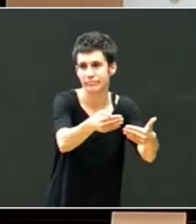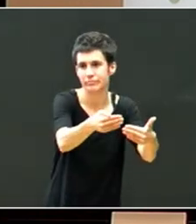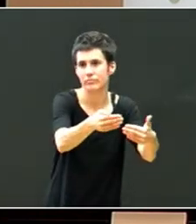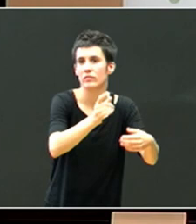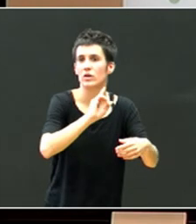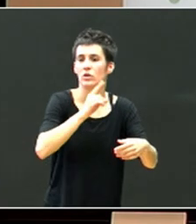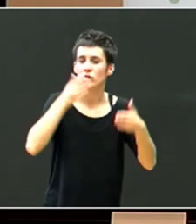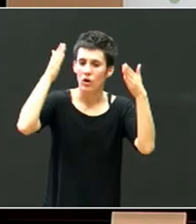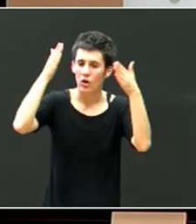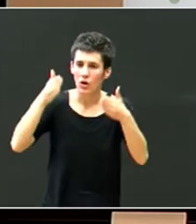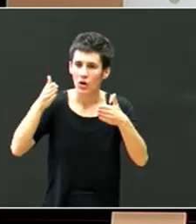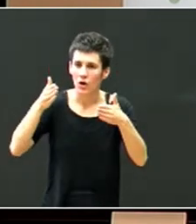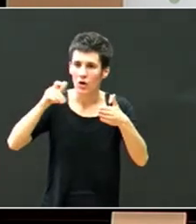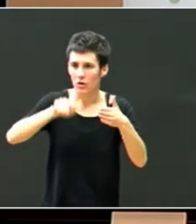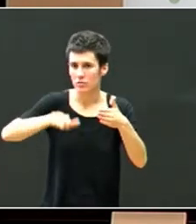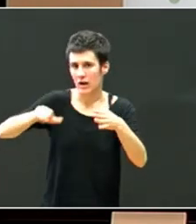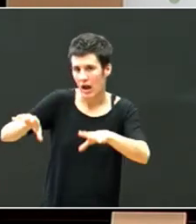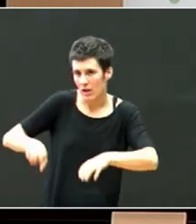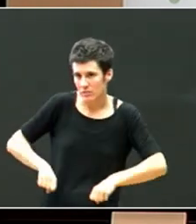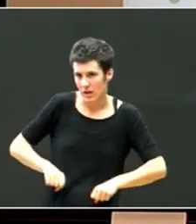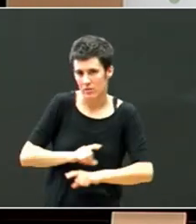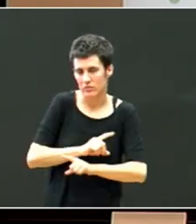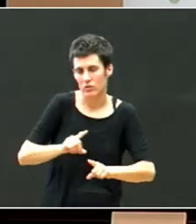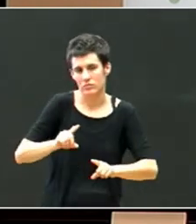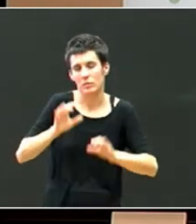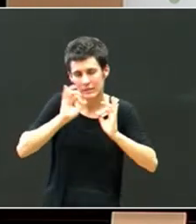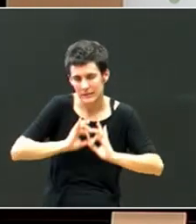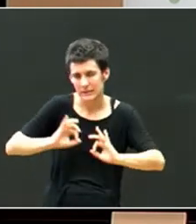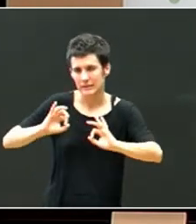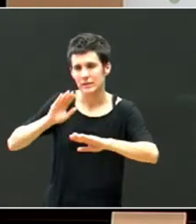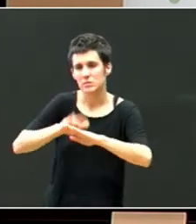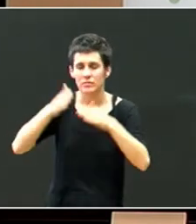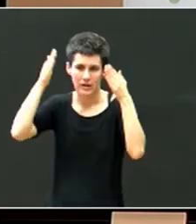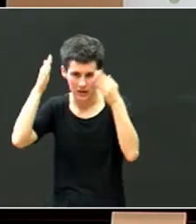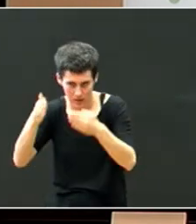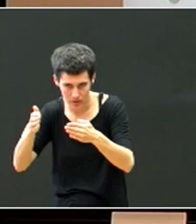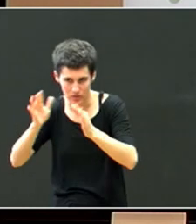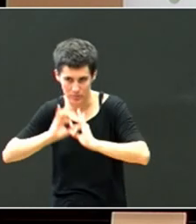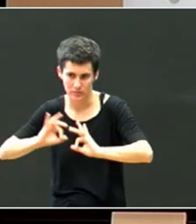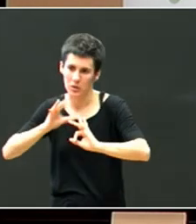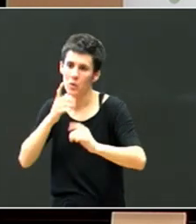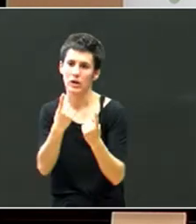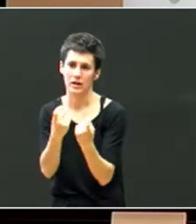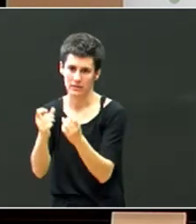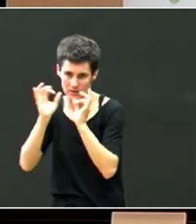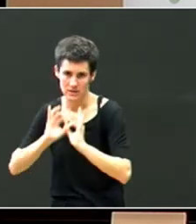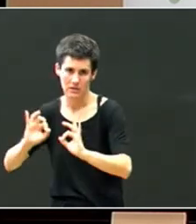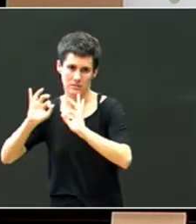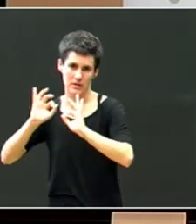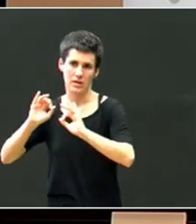adozinoko kontua, baina bereziki hauen dako, bereziki bereien dako, bereziki beharra, berabian,